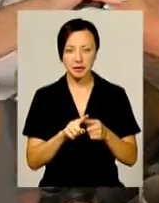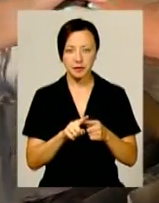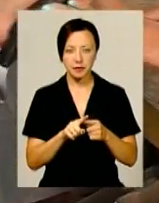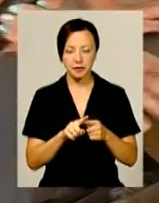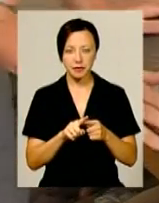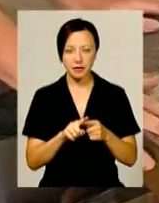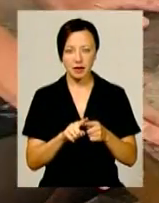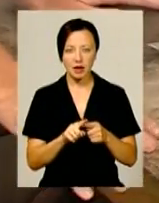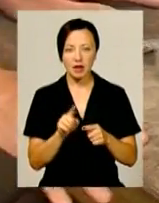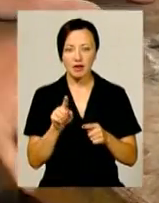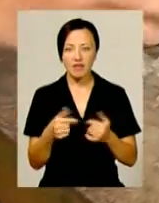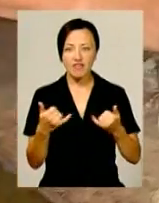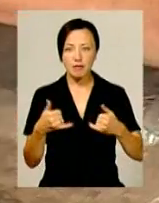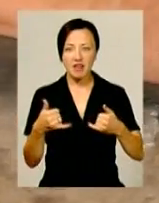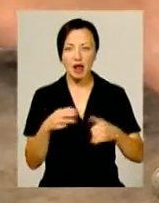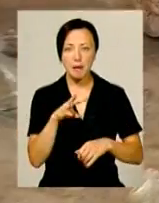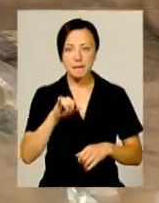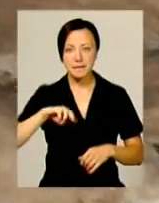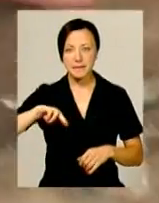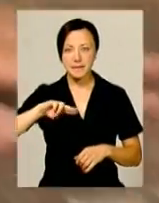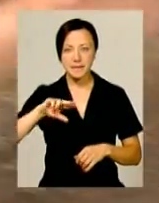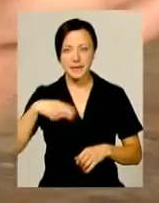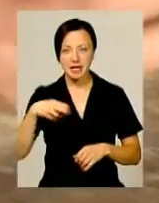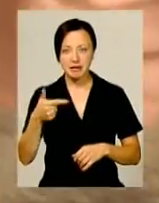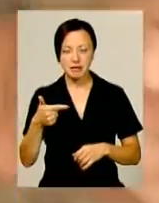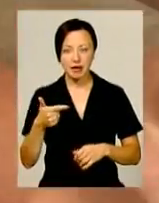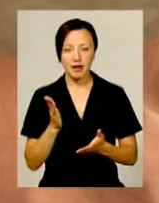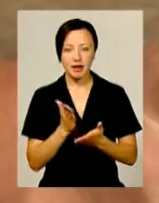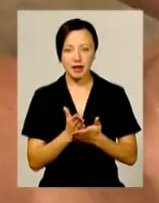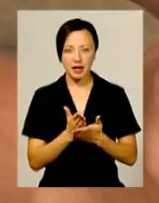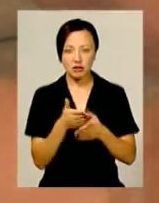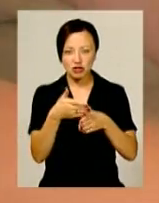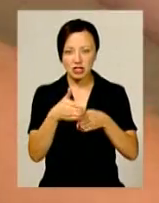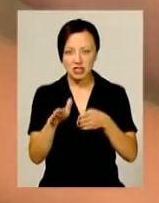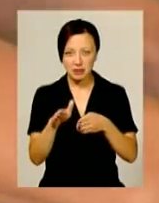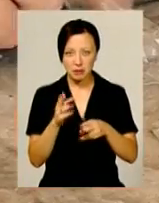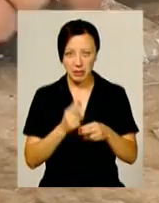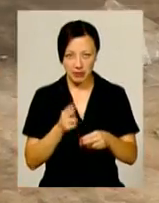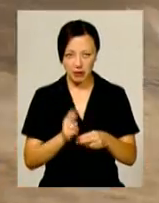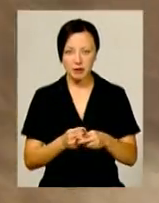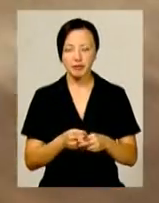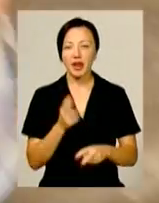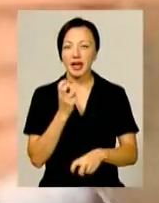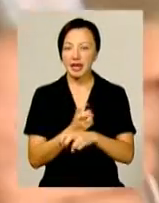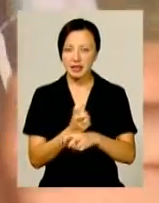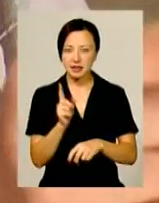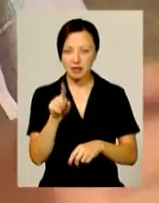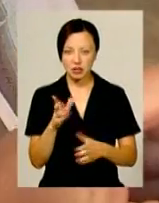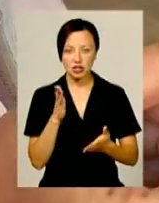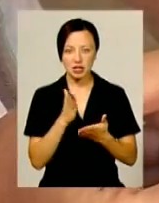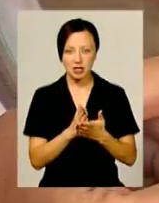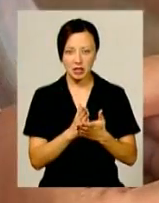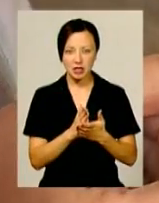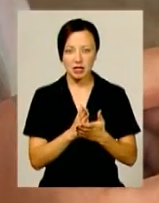І в них виплавляли мідь. Тут, ви бачите, на стінці є шматочок міді. Кістка, на якій теж є